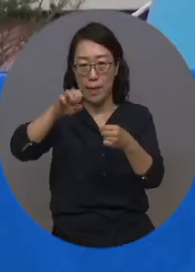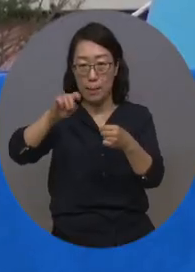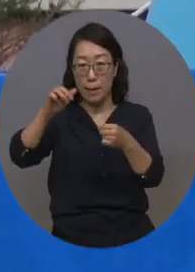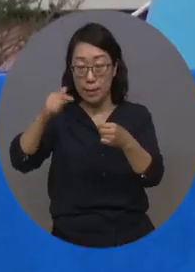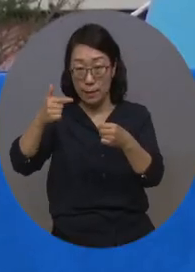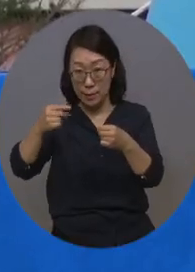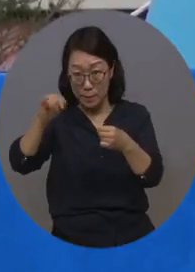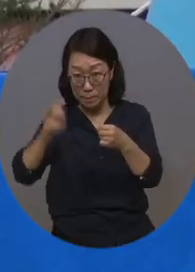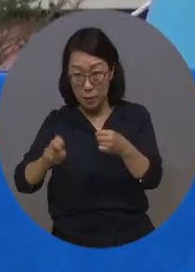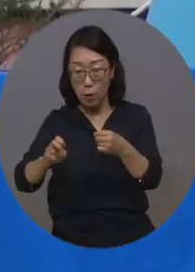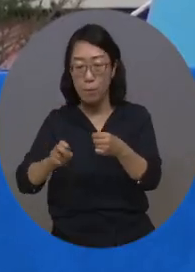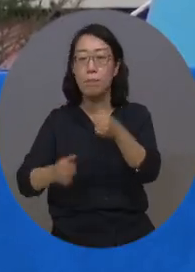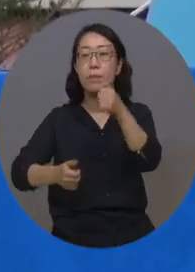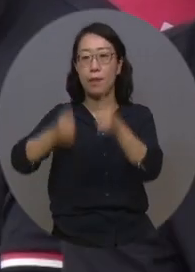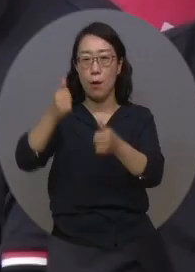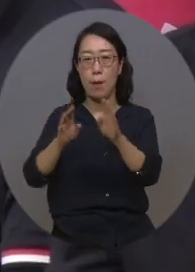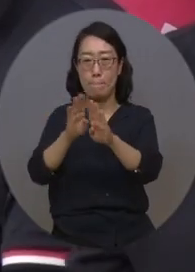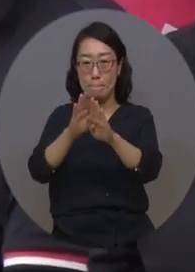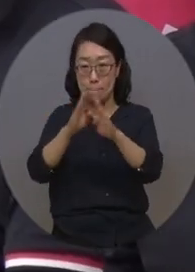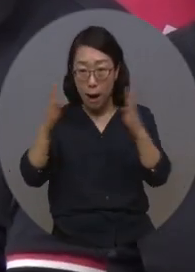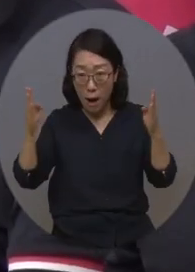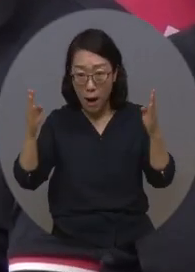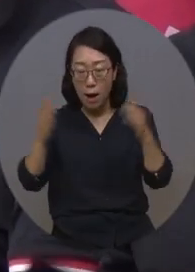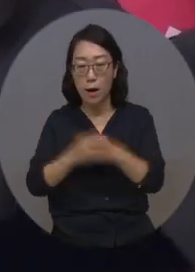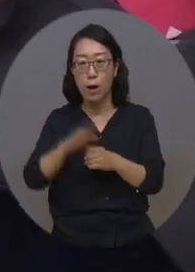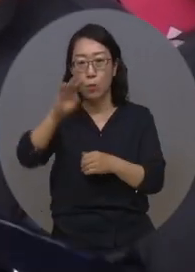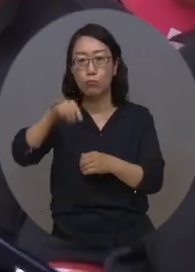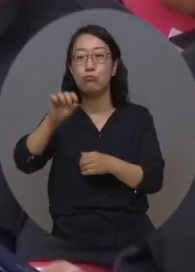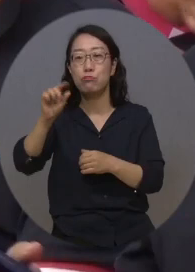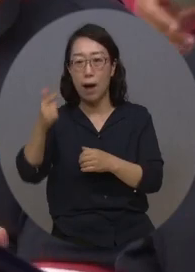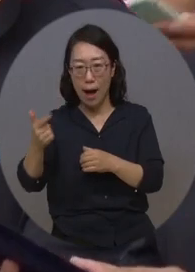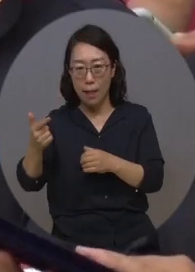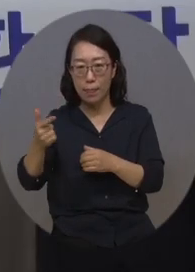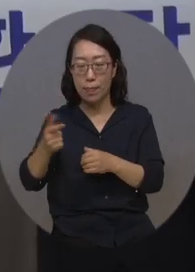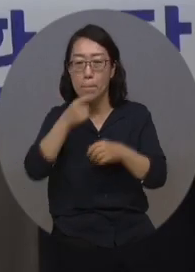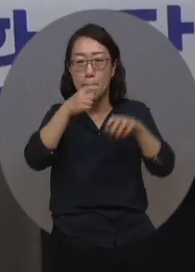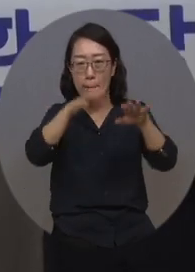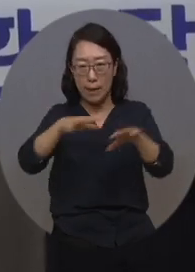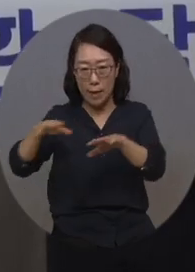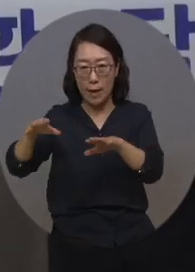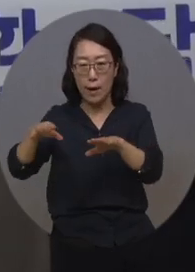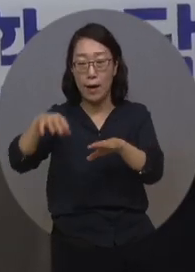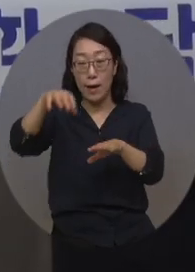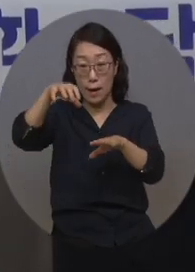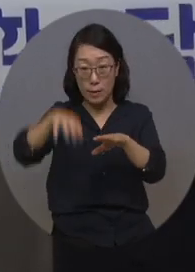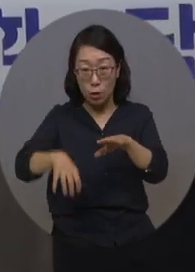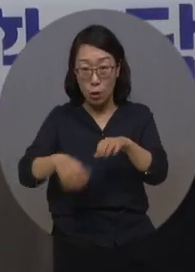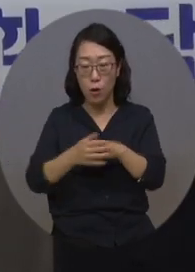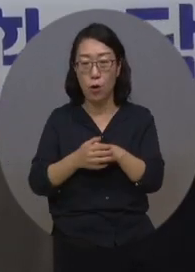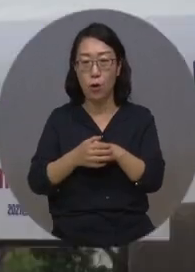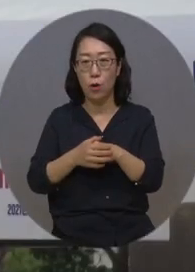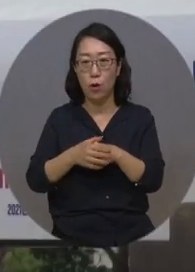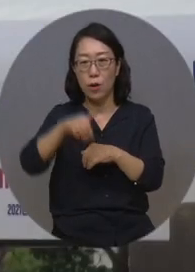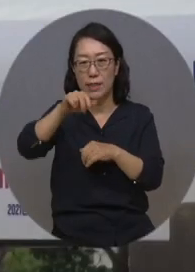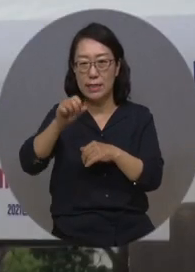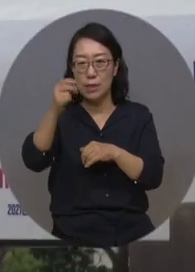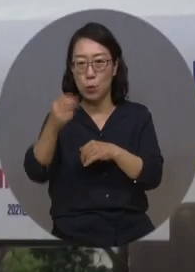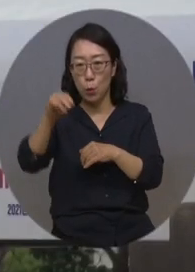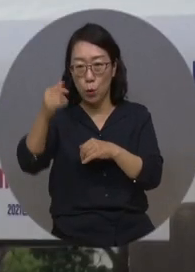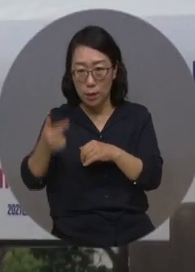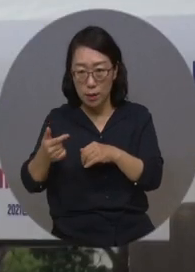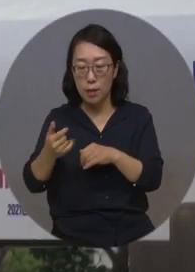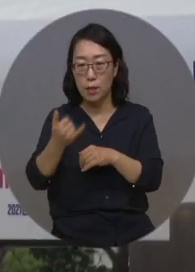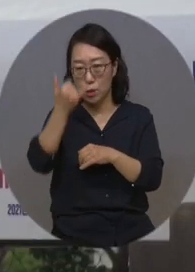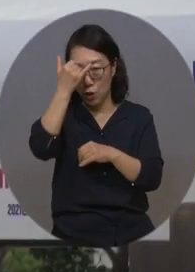국제요트대회 개막식이 전북 부안군 격포항에서 진효근 전북 요트협회장과 권익현